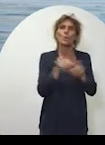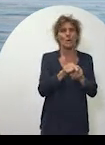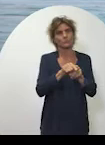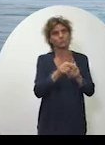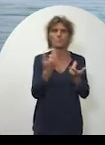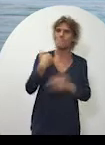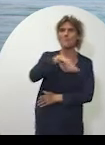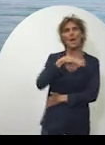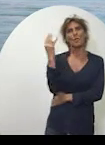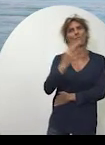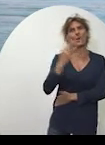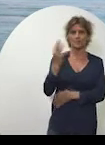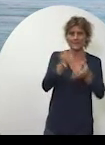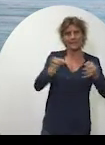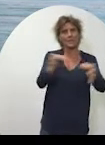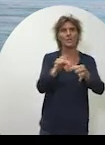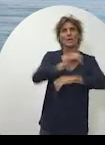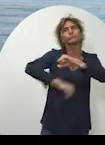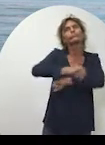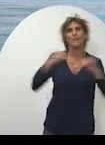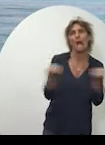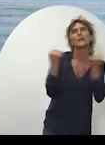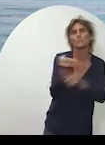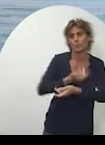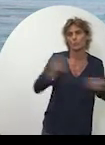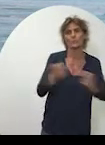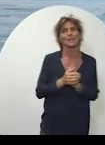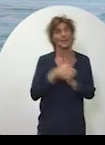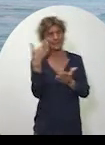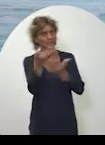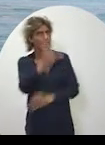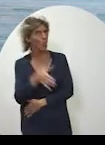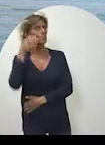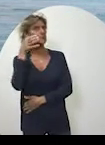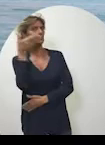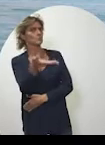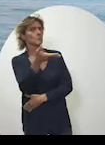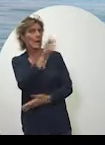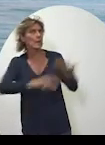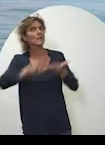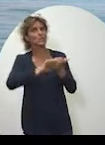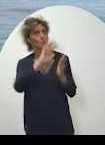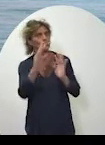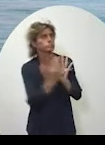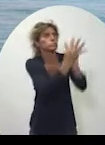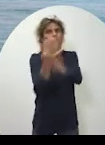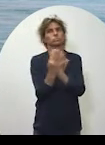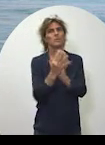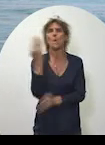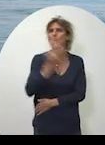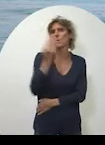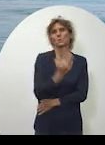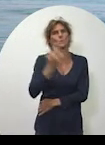des conférences territoriales de l'action publique. Ce concept de région de proximité, qui en découle, était d'autant plus